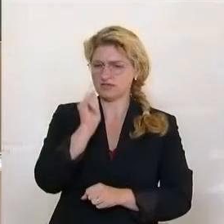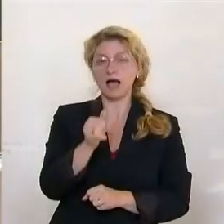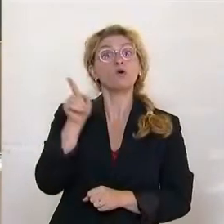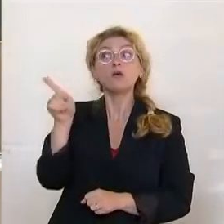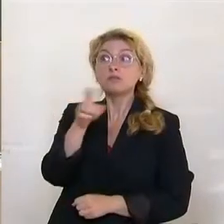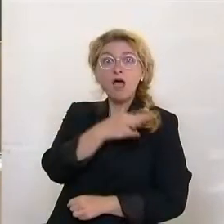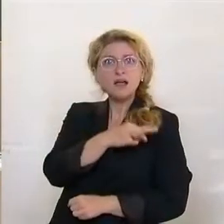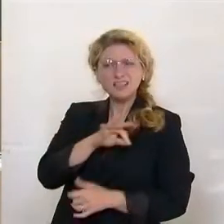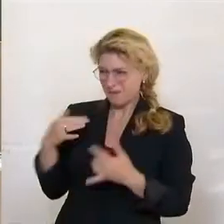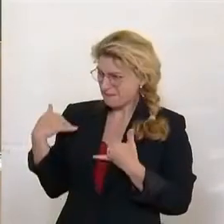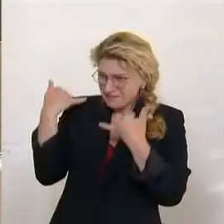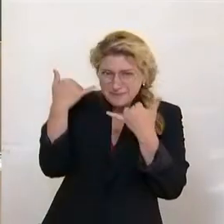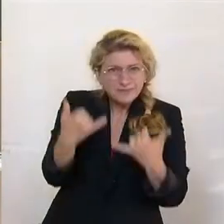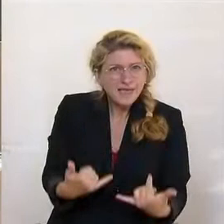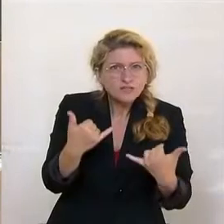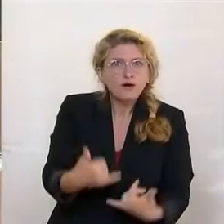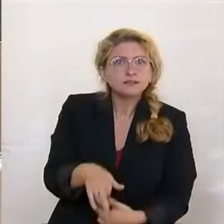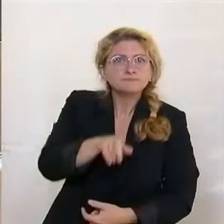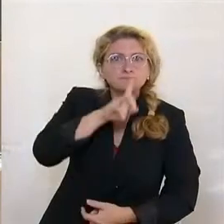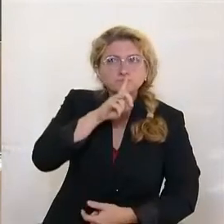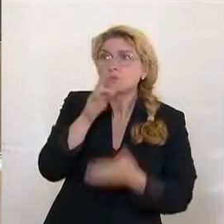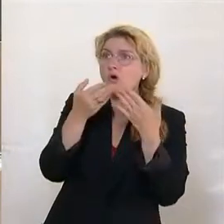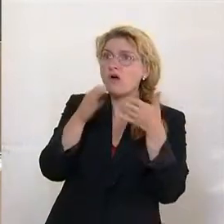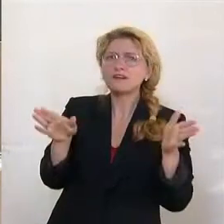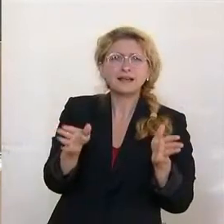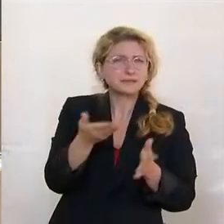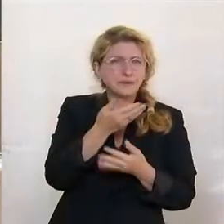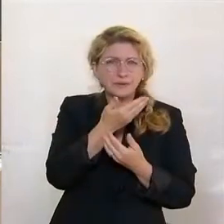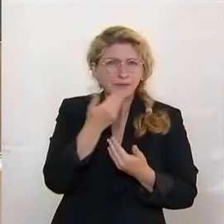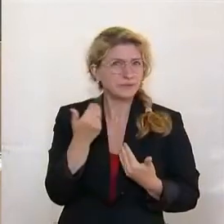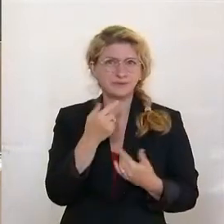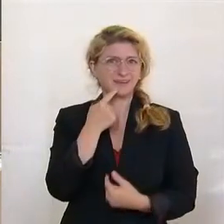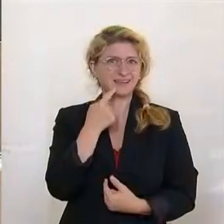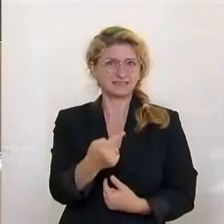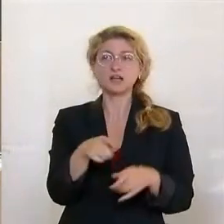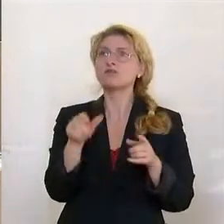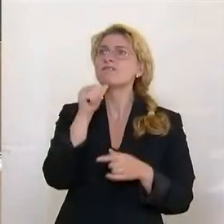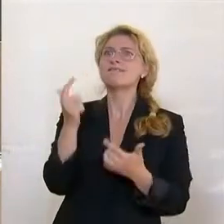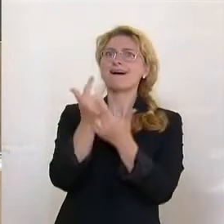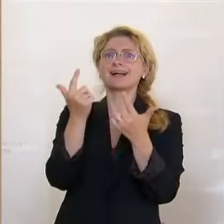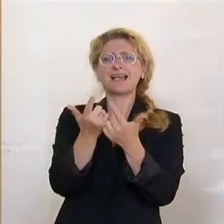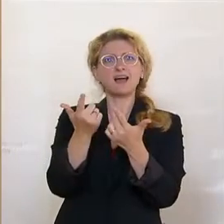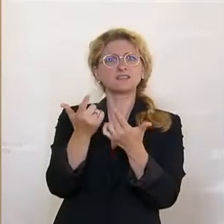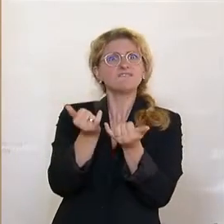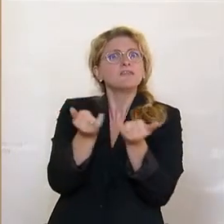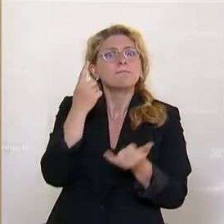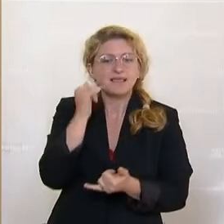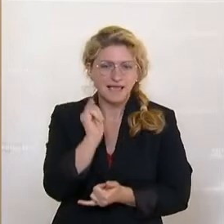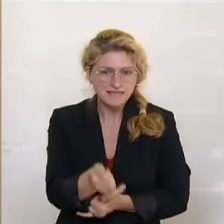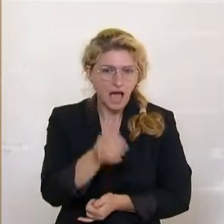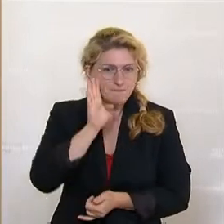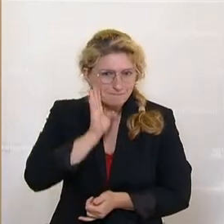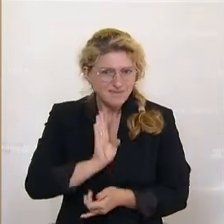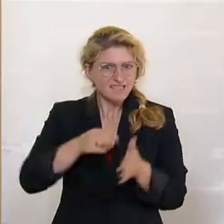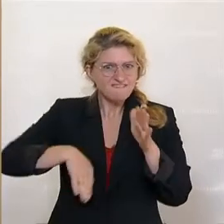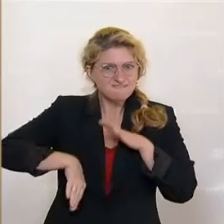Bundeskanzler kein Wort dazu gesagt in der Öffentlichkeit und hat nicht erklärt, was er gemeint hat mit, ja bitte Vollgas